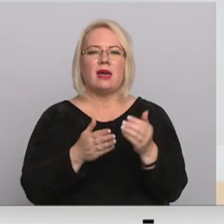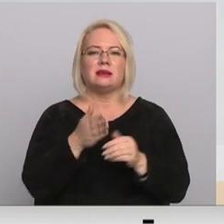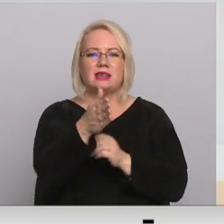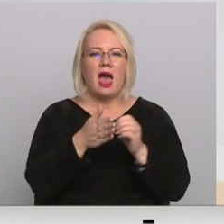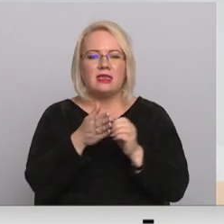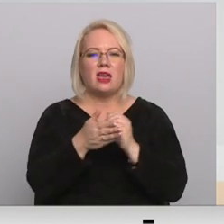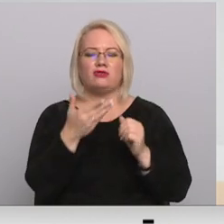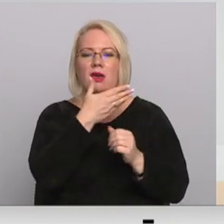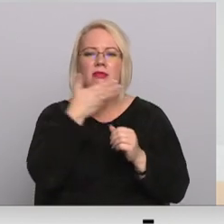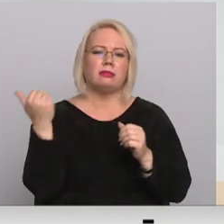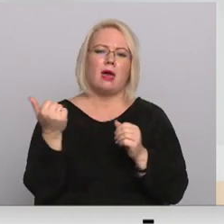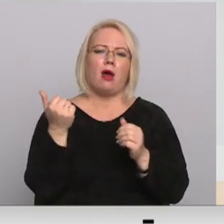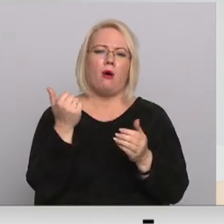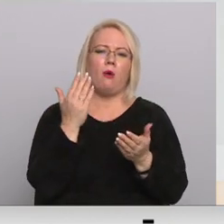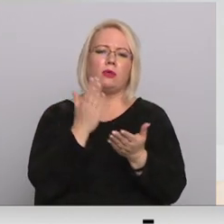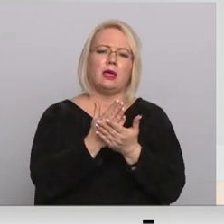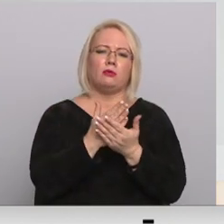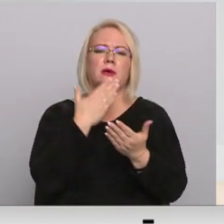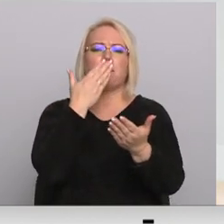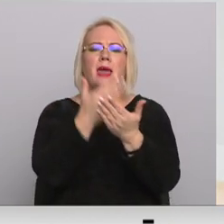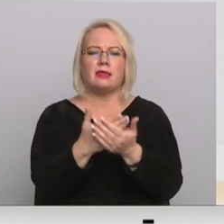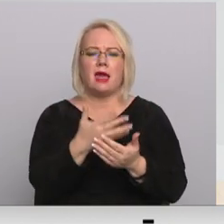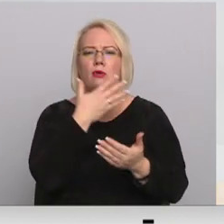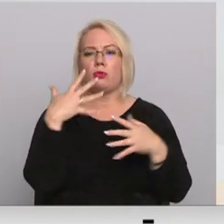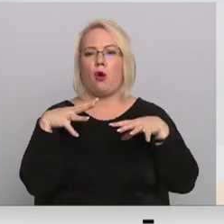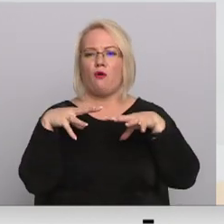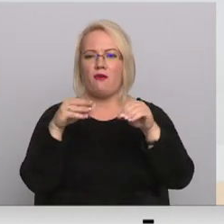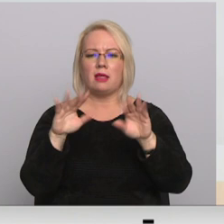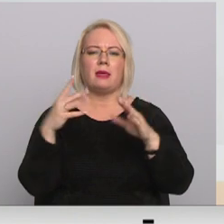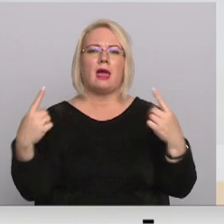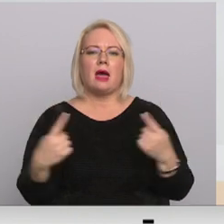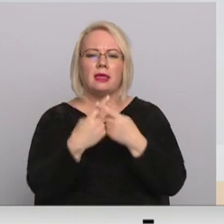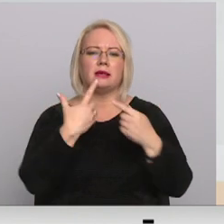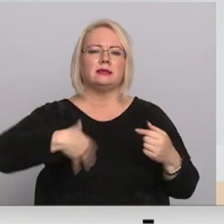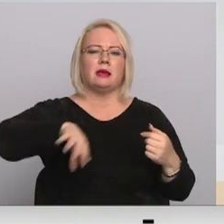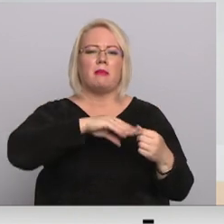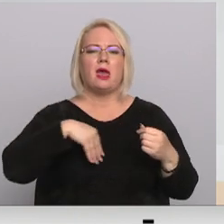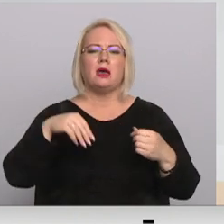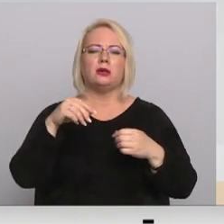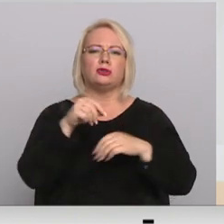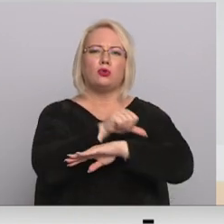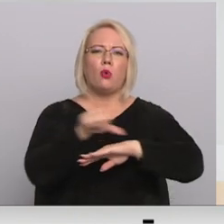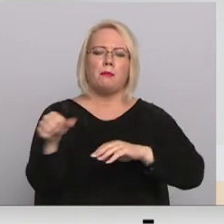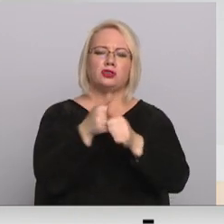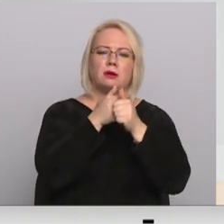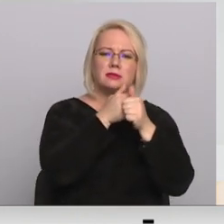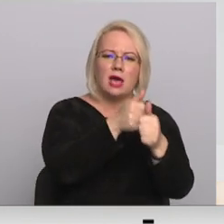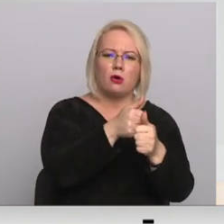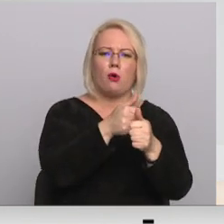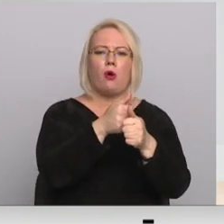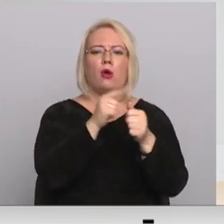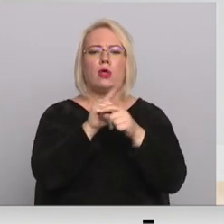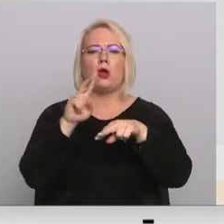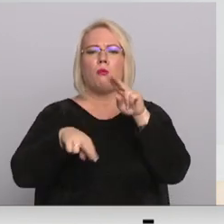tikusi pieteikta, ne arī tikusi veikta, bet tiem datiem, cik mēs robežēs sekojam un saskāršam ar būnieku, laba un regulāra